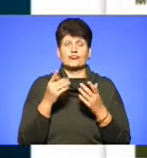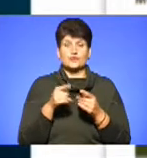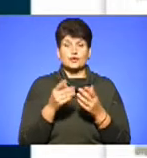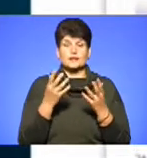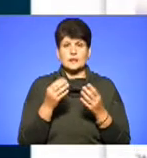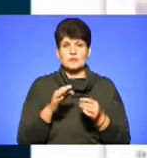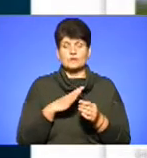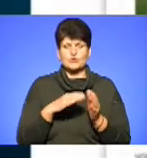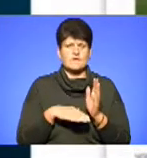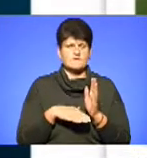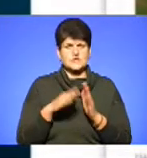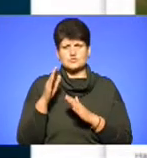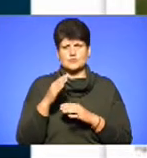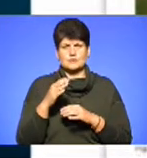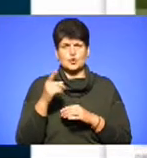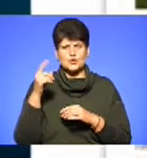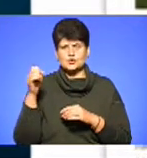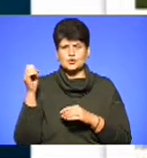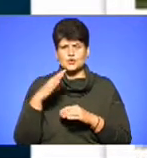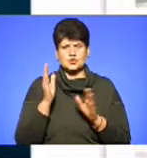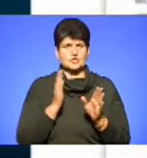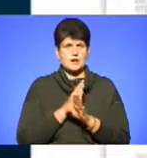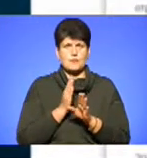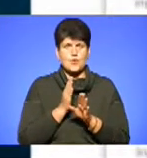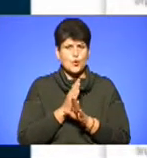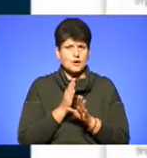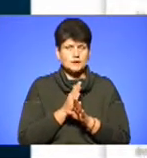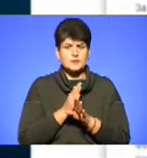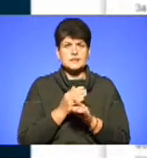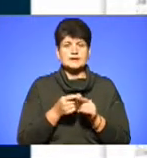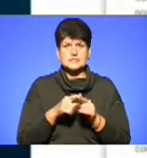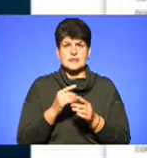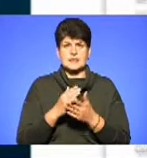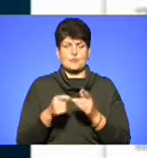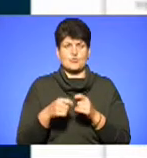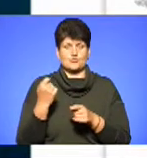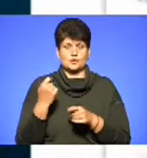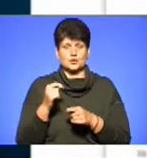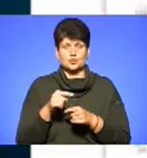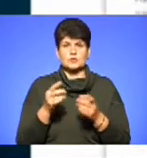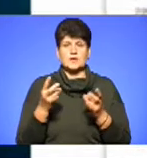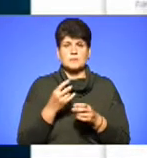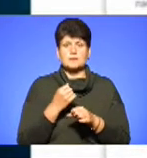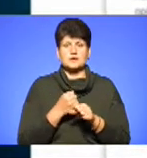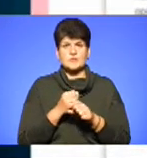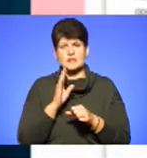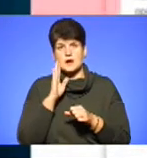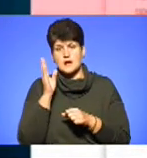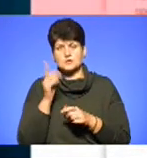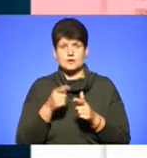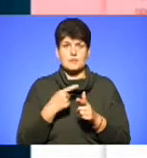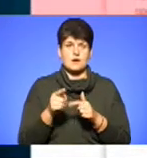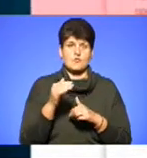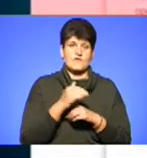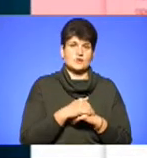набагато вища температура, була соняшна погода, і тому це є порушення. Тому що треба було працювати ранком або вечором на